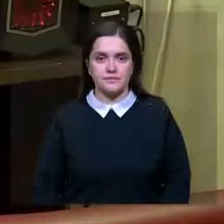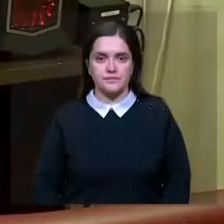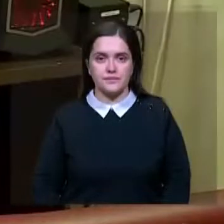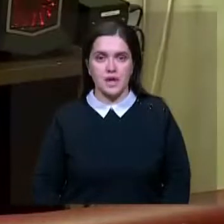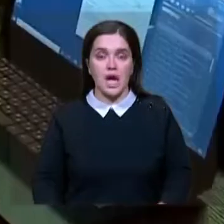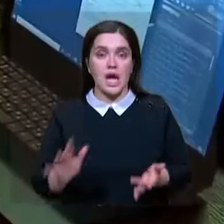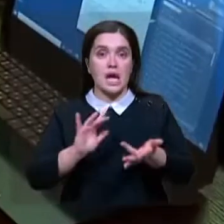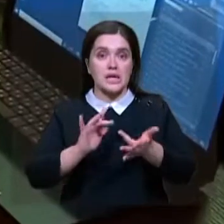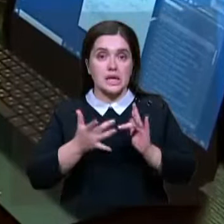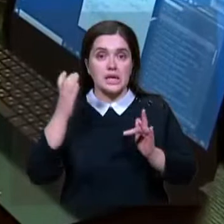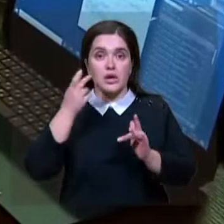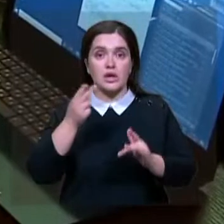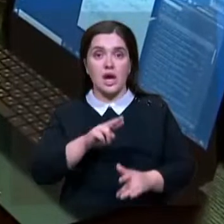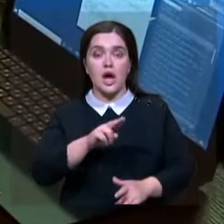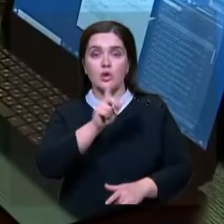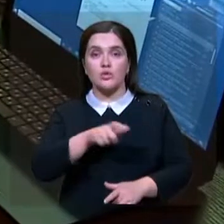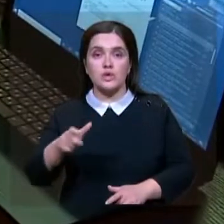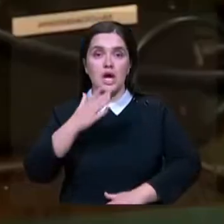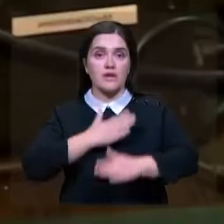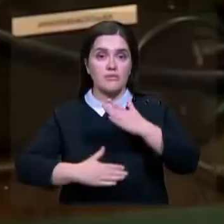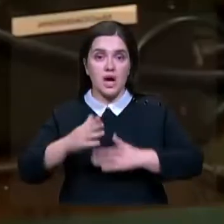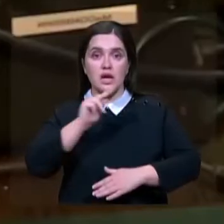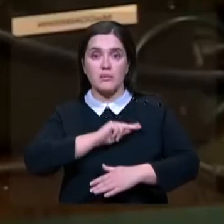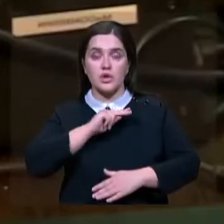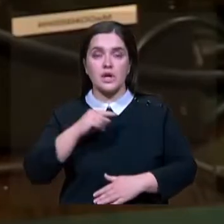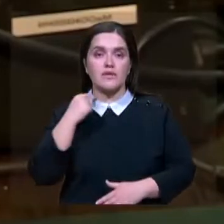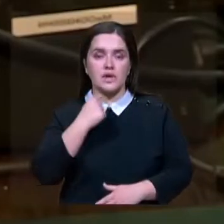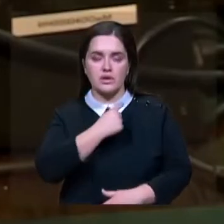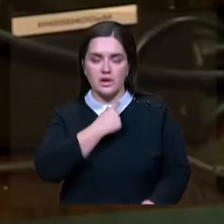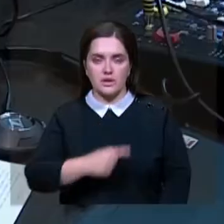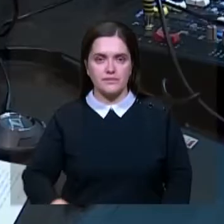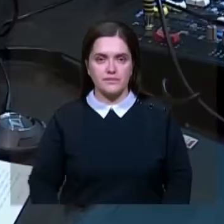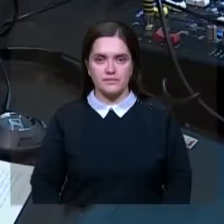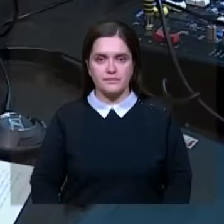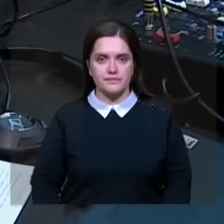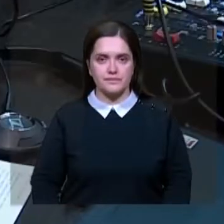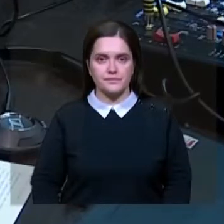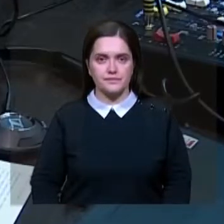Инклюзив на волнах. Интернет-радио для людей с особыми потребностями работает в Талдыкоргане.